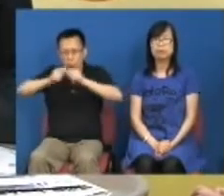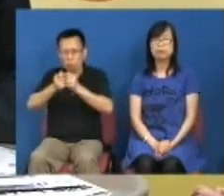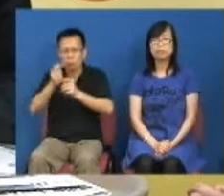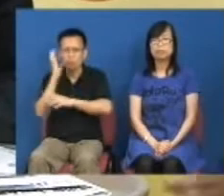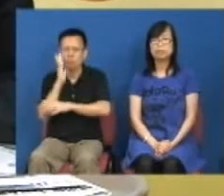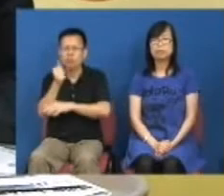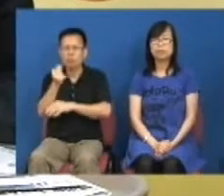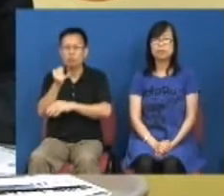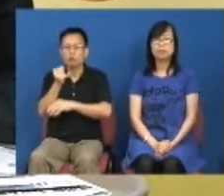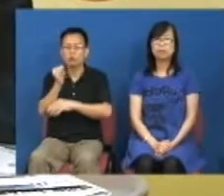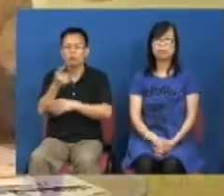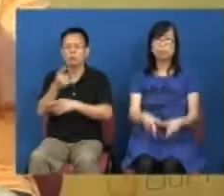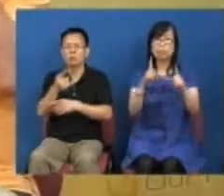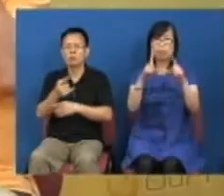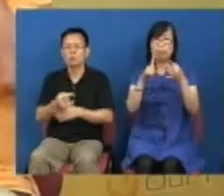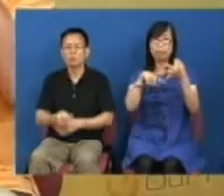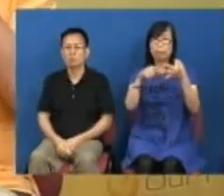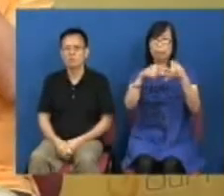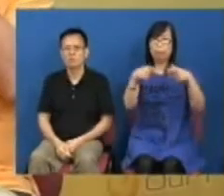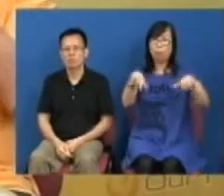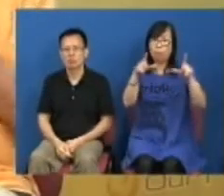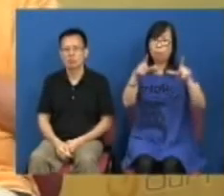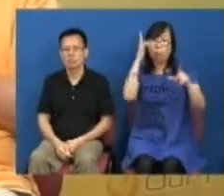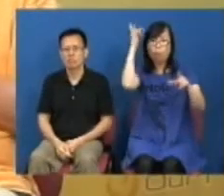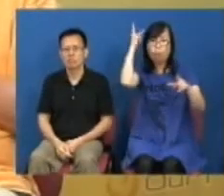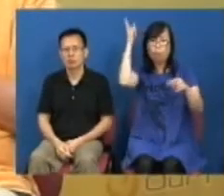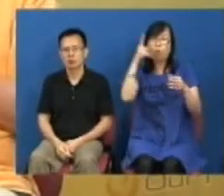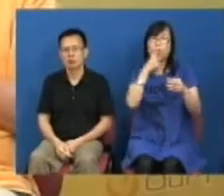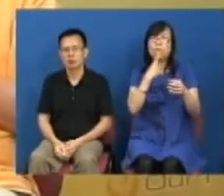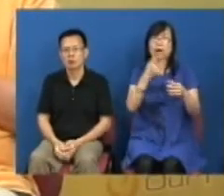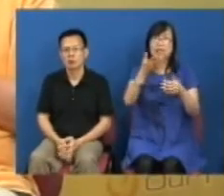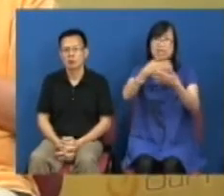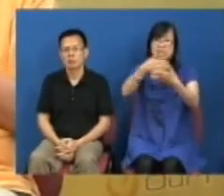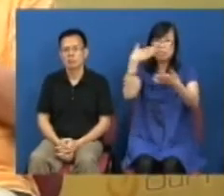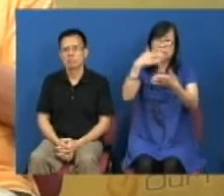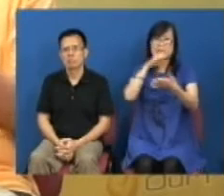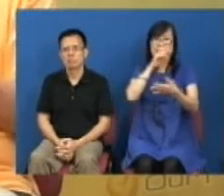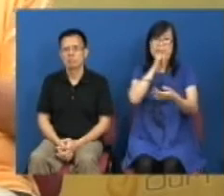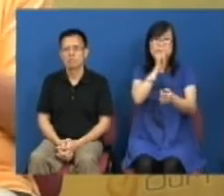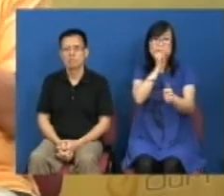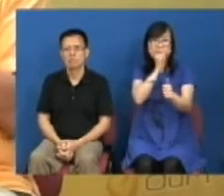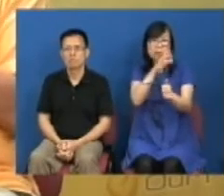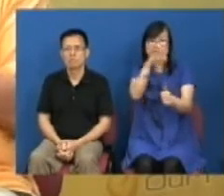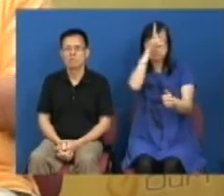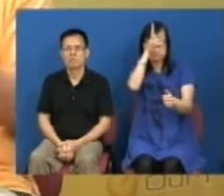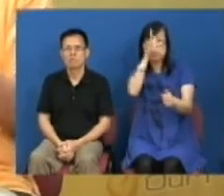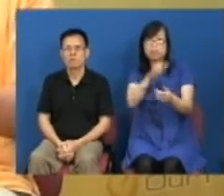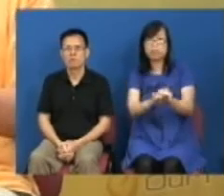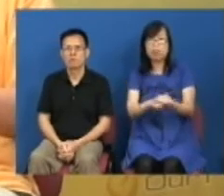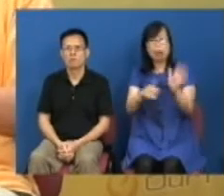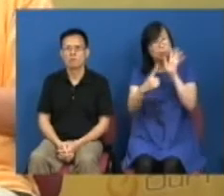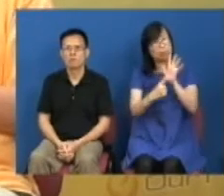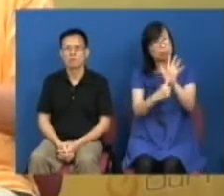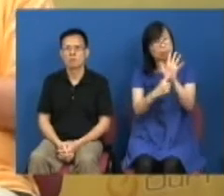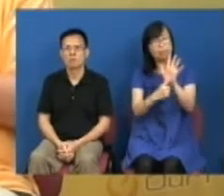什么事甚至林孟宏也是他早前还会讽刺特区政府他都不认同这个逮捕机制就举了一些例